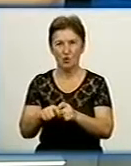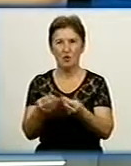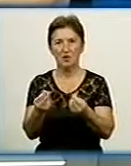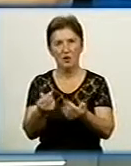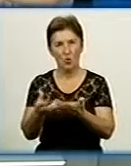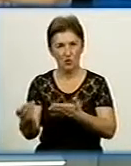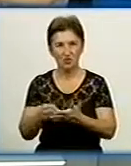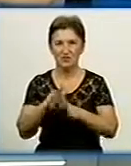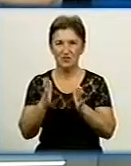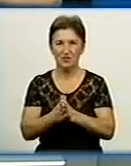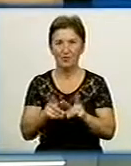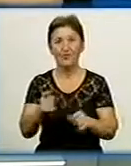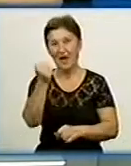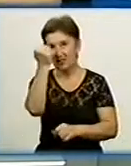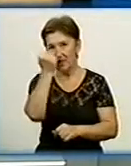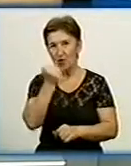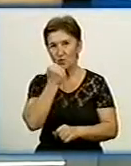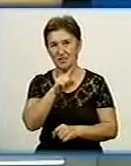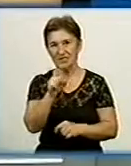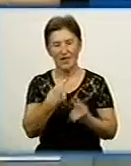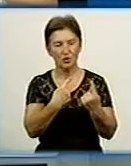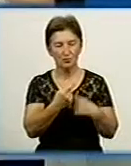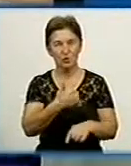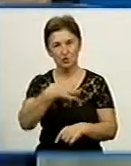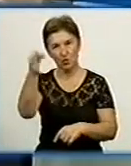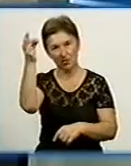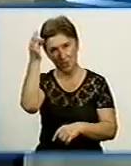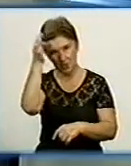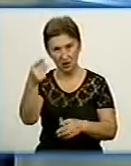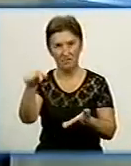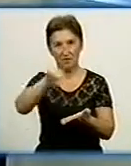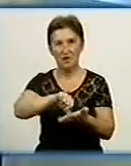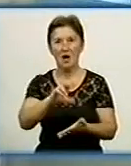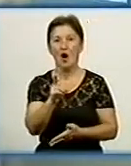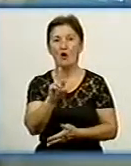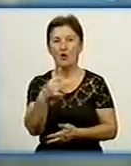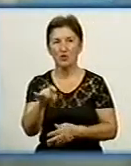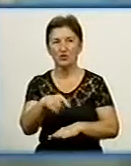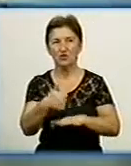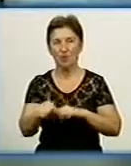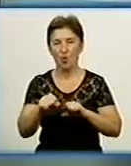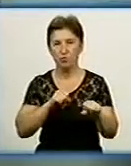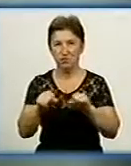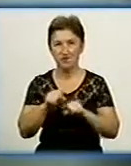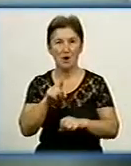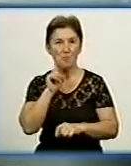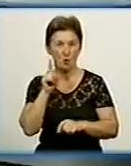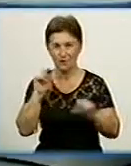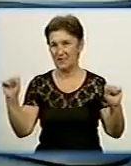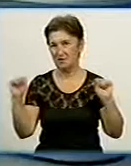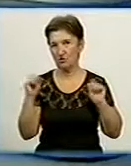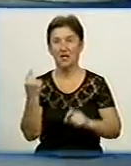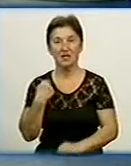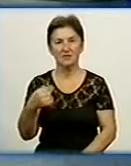Зрозуміло вас. Я вам дуже дякую за розмову сьогодні. Нашим глядачам я хочу нагадати, що в нашій студії був Сергій Колодіжний, начальник управління молоді та спорту